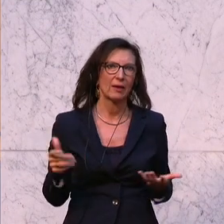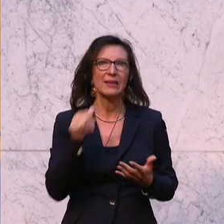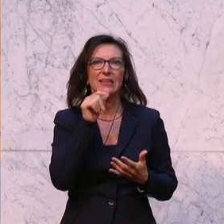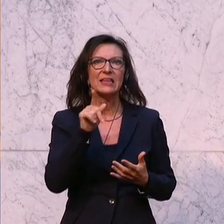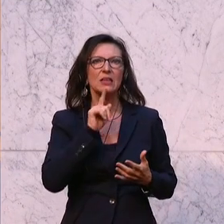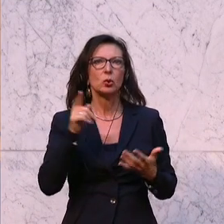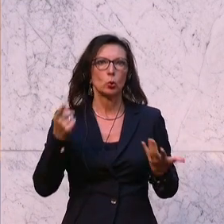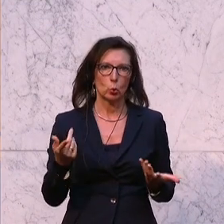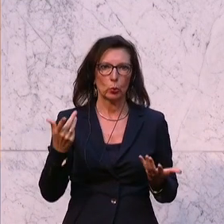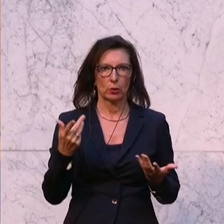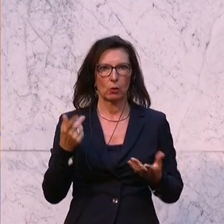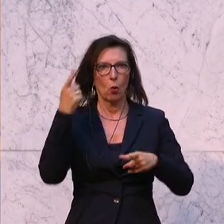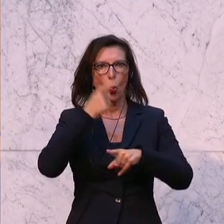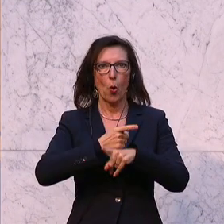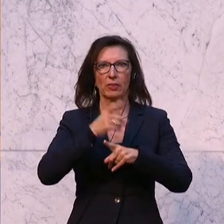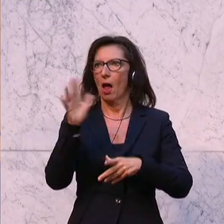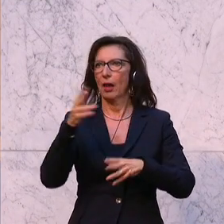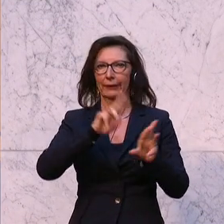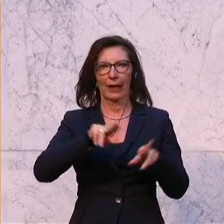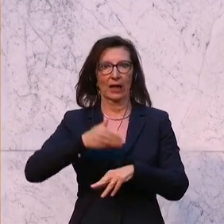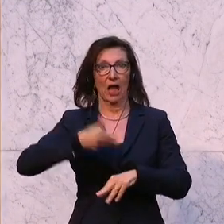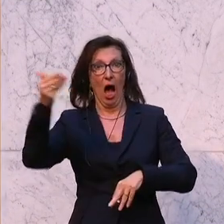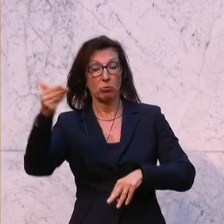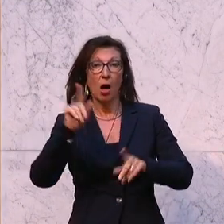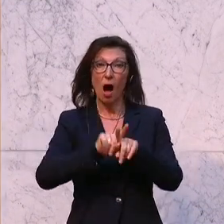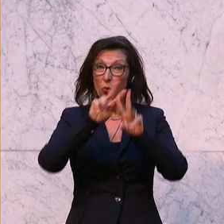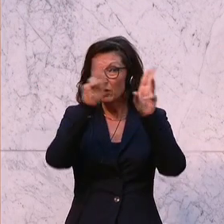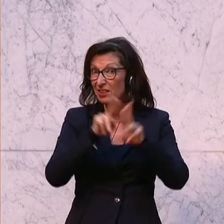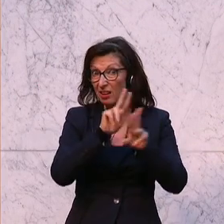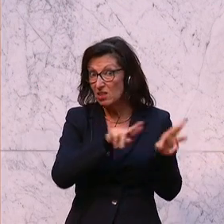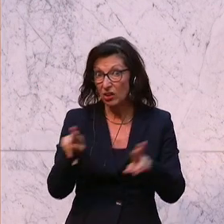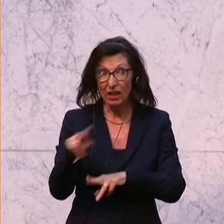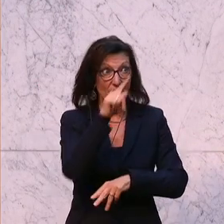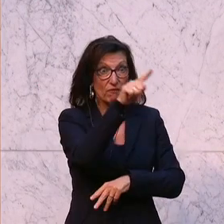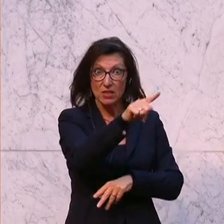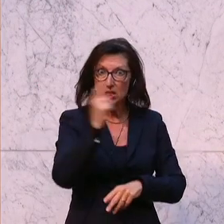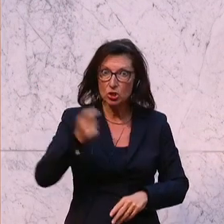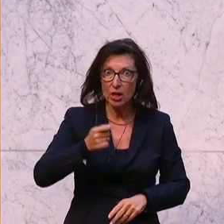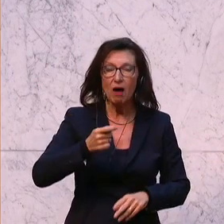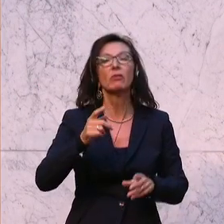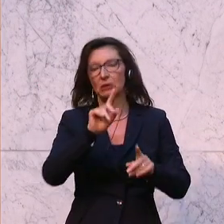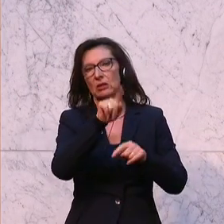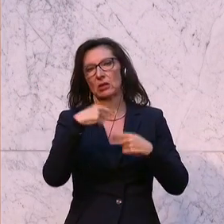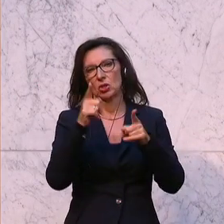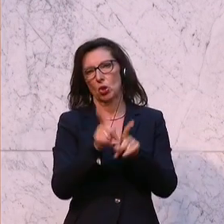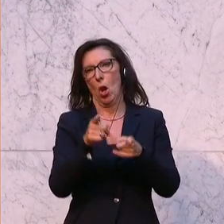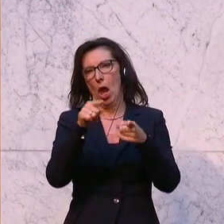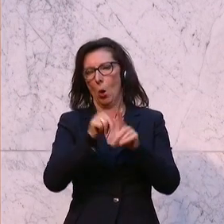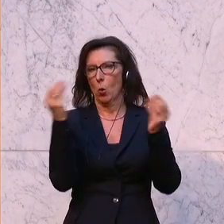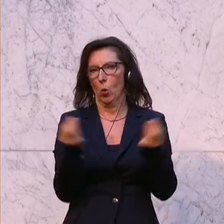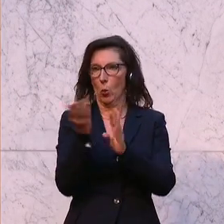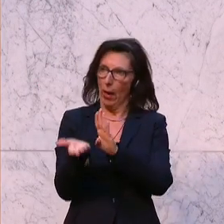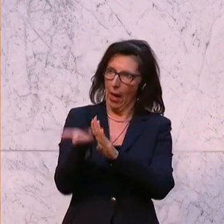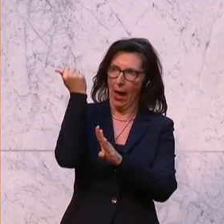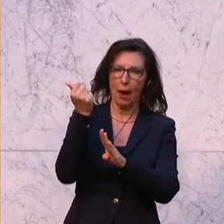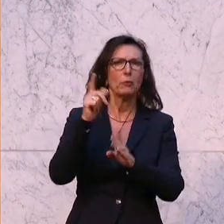Verurteilungen durch ausländische Gerichte, sondern auch durch internationale Gerichte hier mit einbezieht. Das haben wir gemacht und dementsprechend glaube ich, dass das